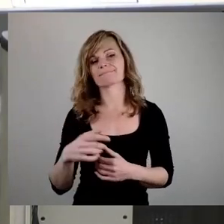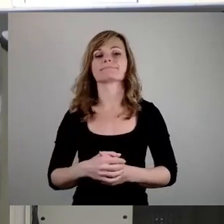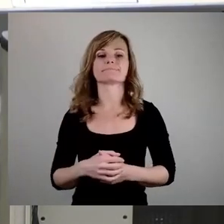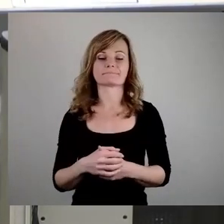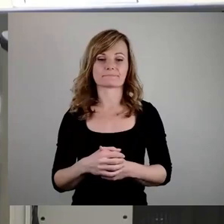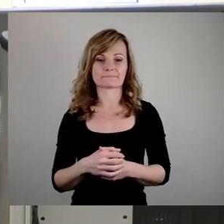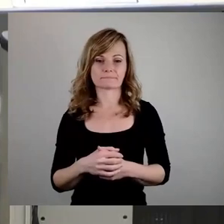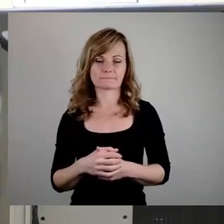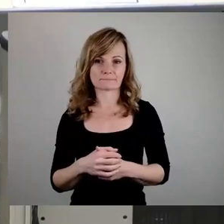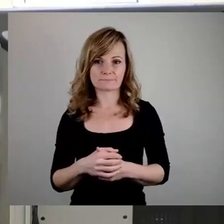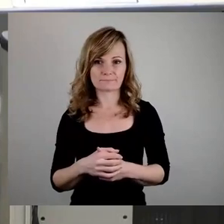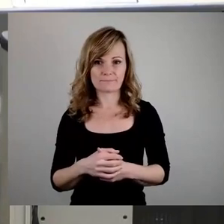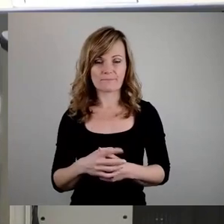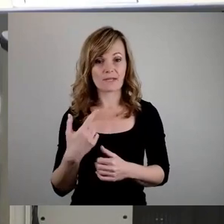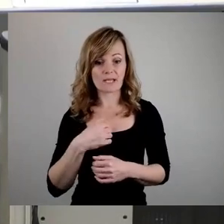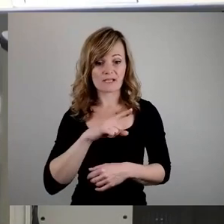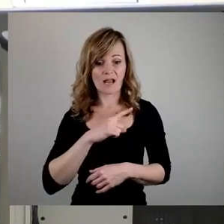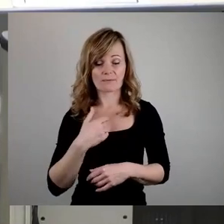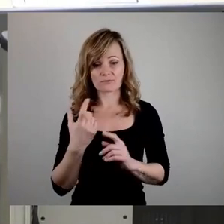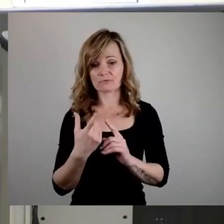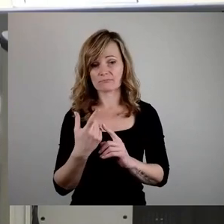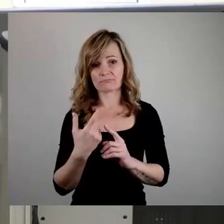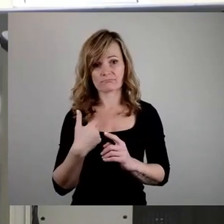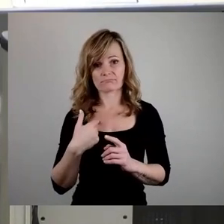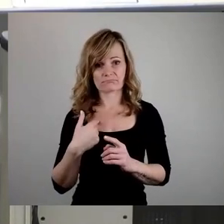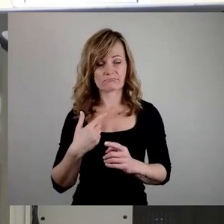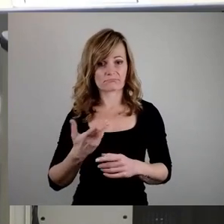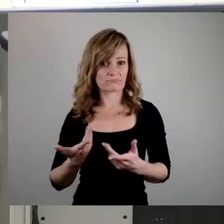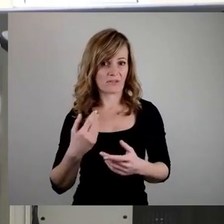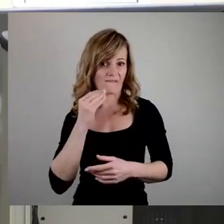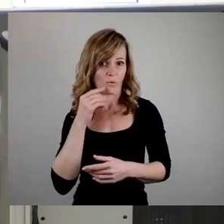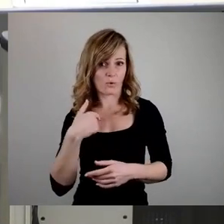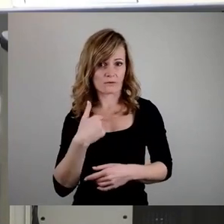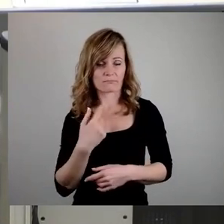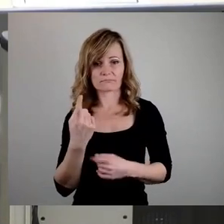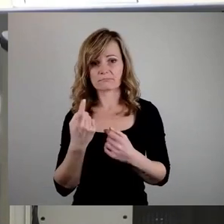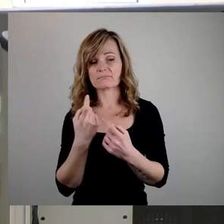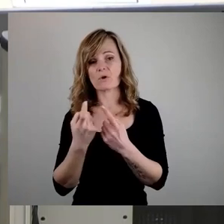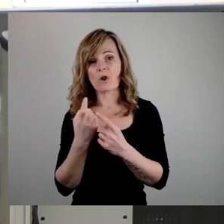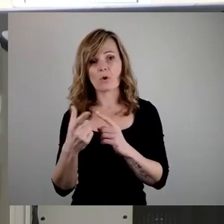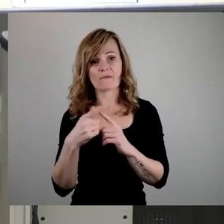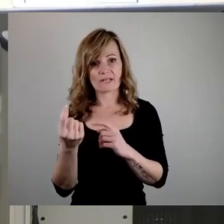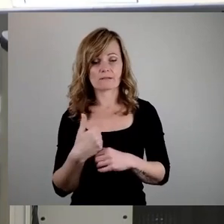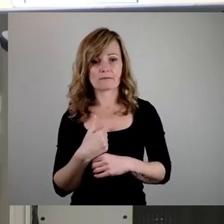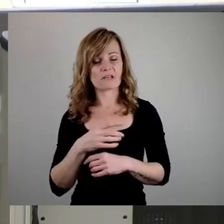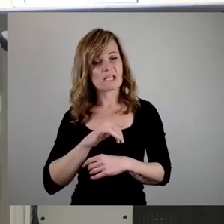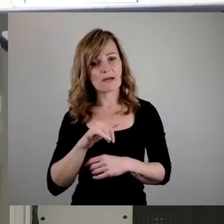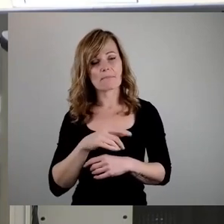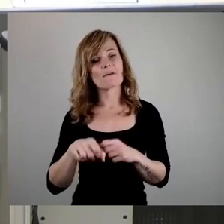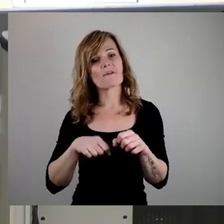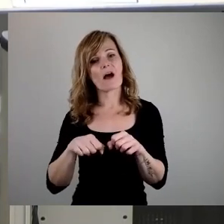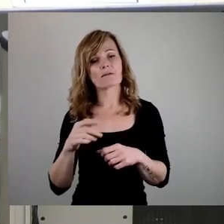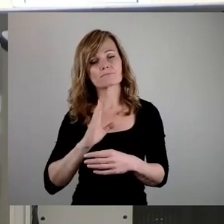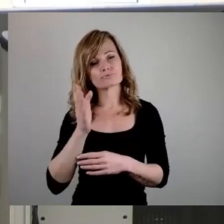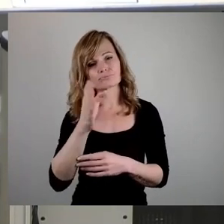ich bin Lockwitzer und fahre ständig in meinen Kleingarten nach Lockwitz, deshalb kenne ich mich auch sehr gut aus,